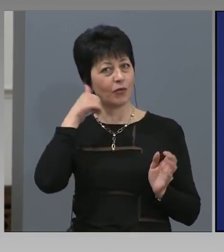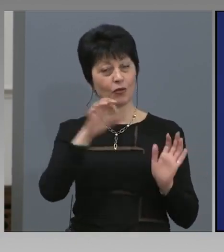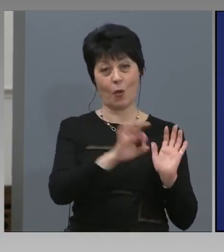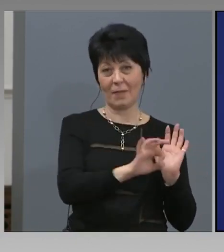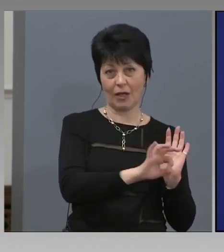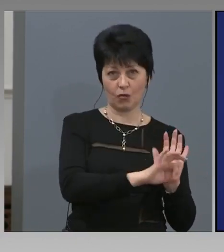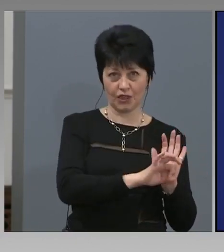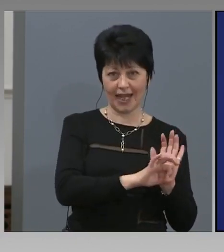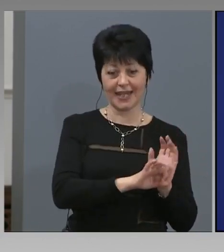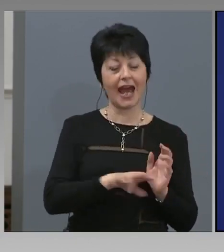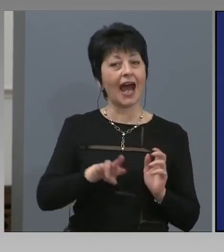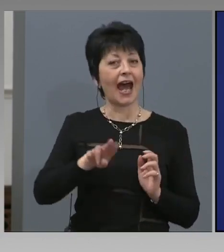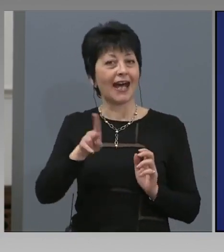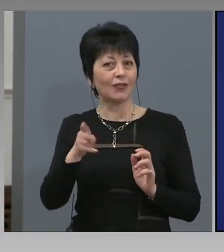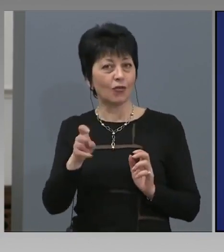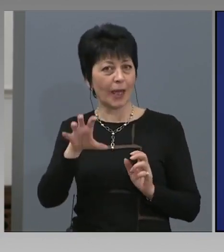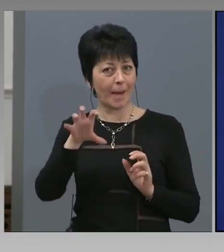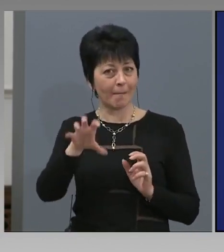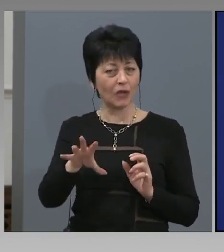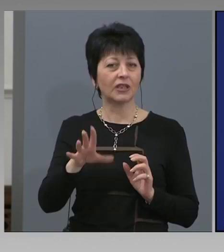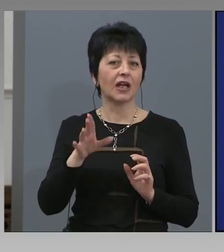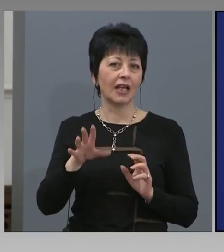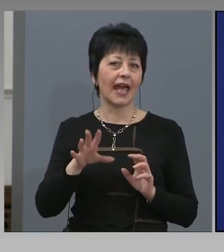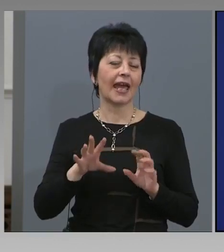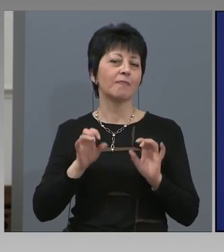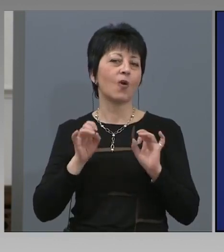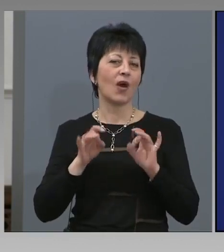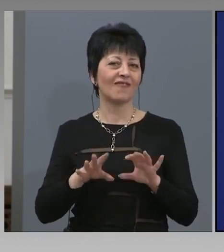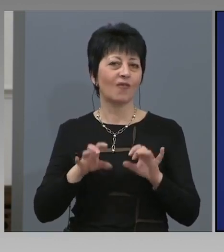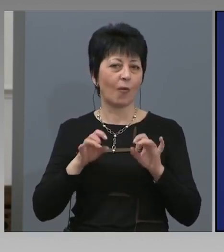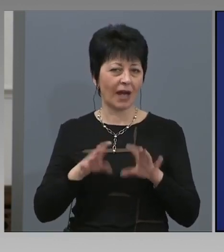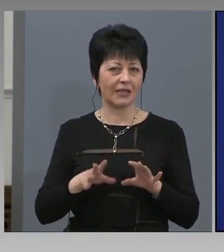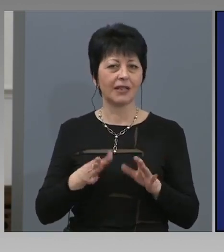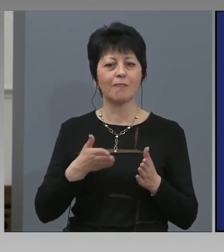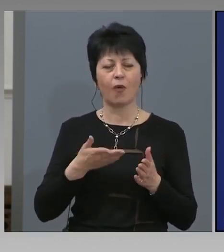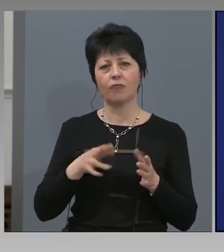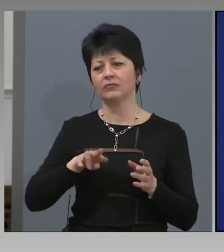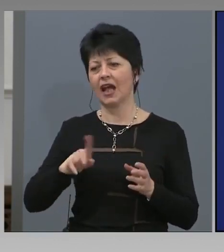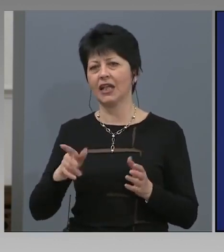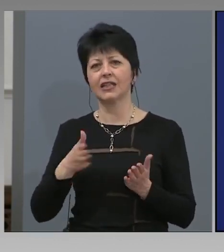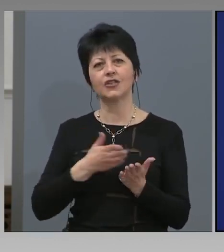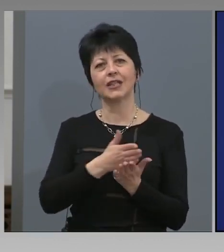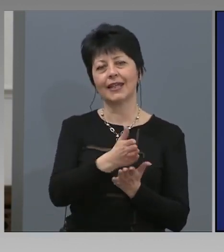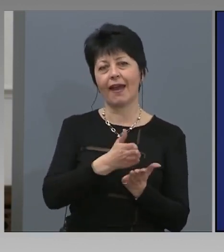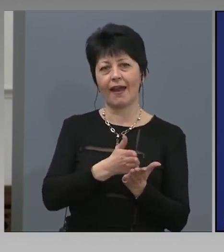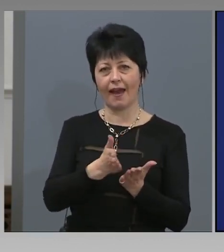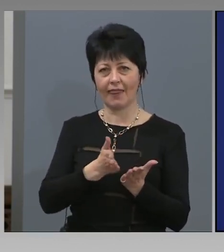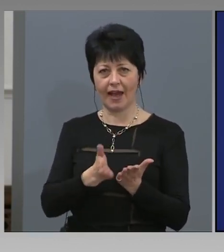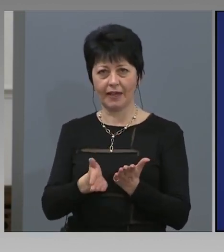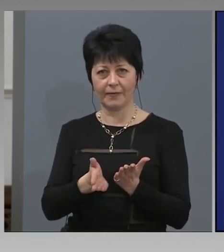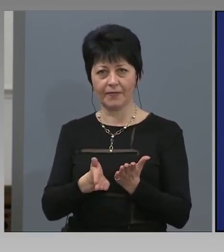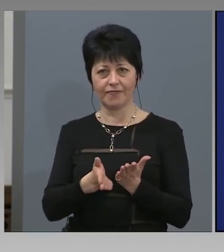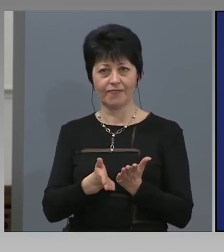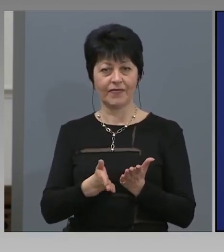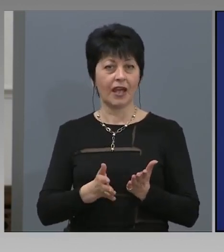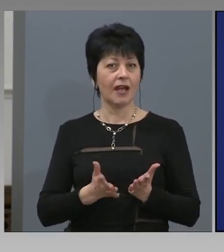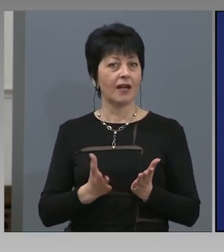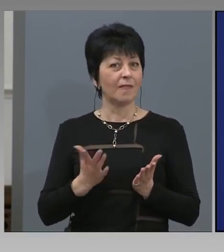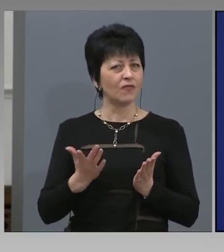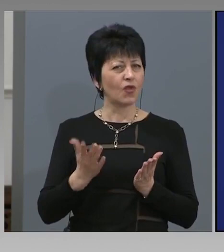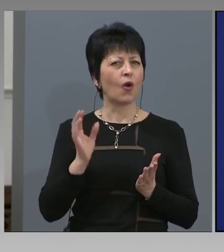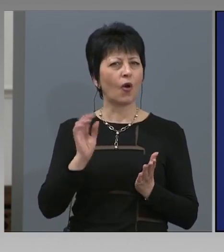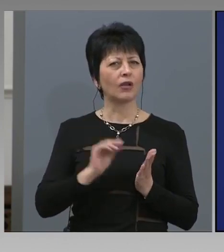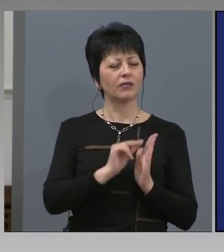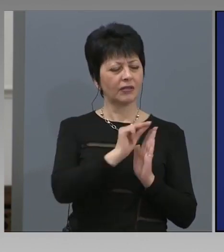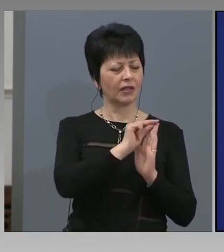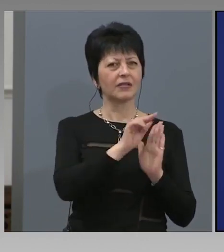цялата достоверна информация, която се получава по най-различни канали, които ги изборих преди малко. Много от статистиките